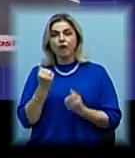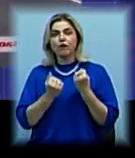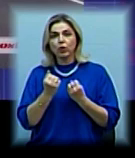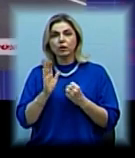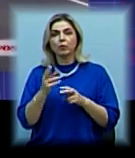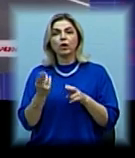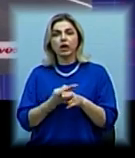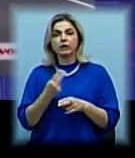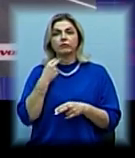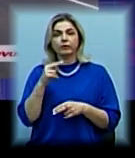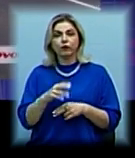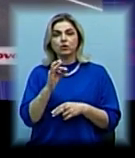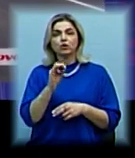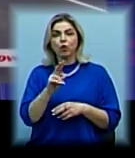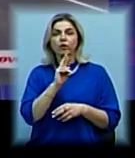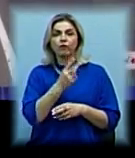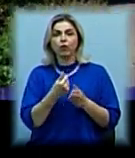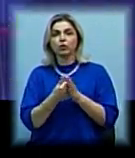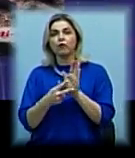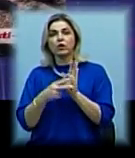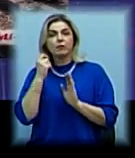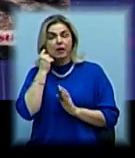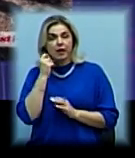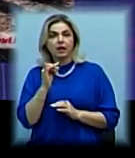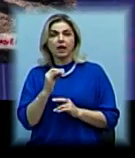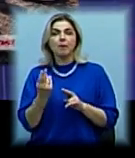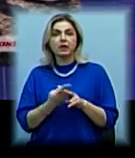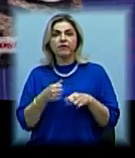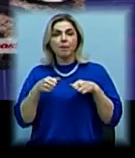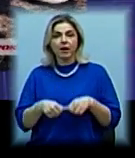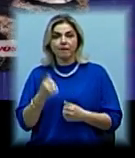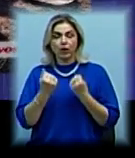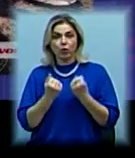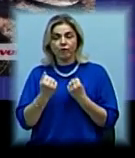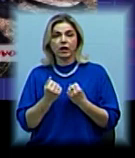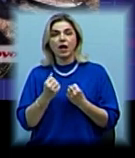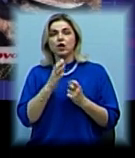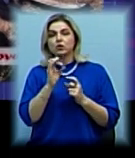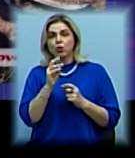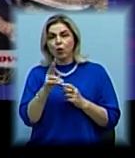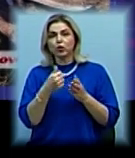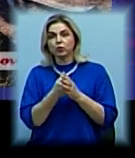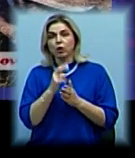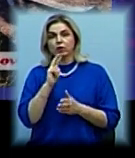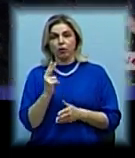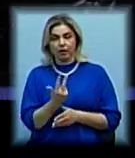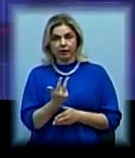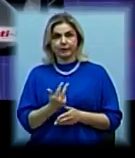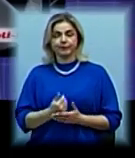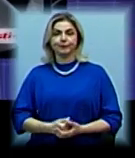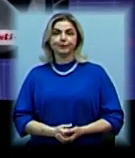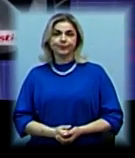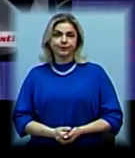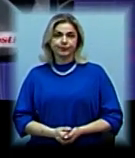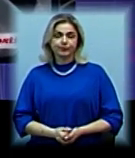позбавлення волі строком від 3 до 8 років та позбавлення права керувати автомобілем строком до 3 років. Наталя